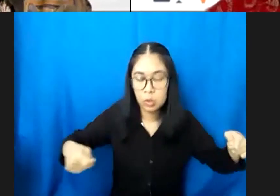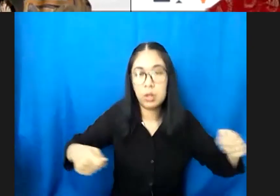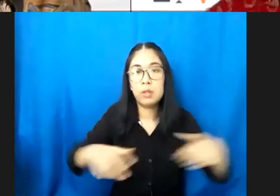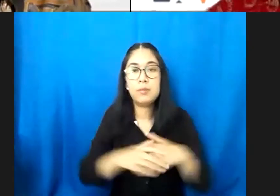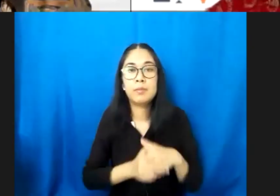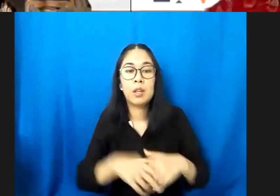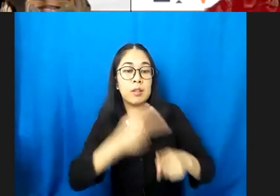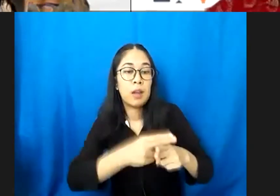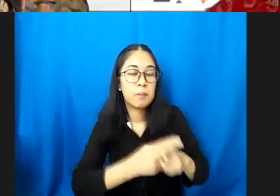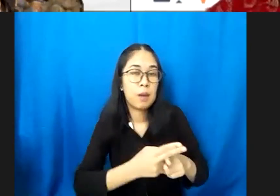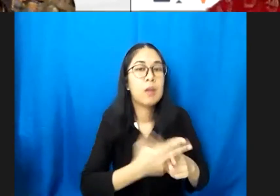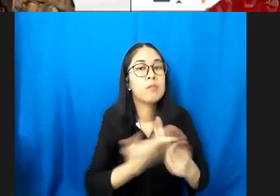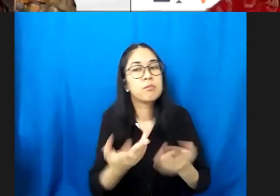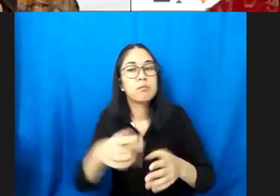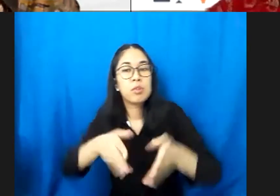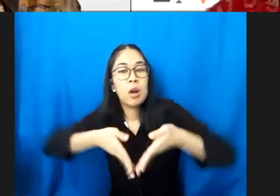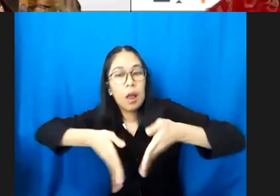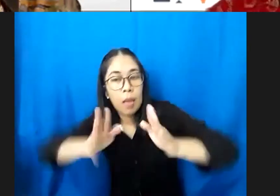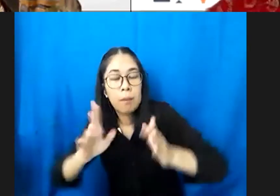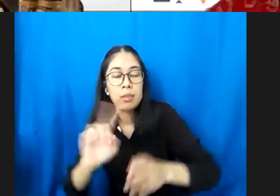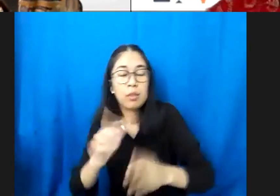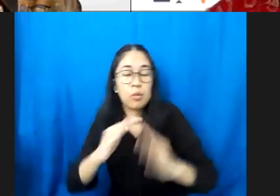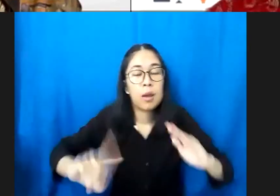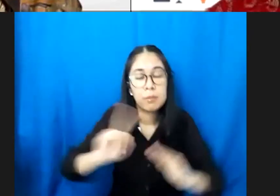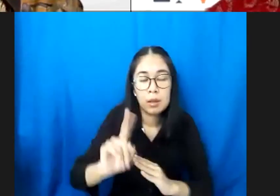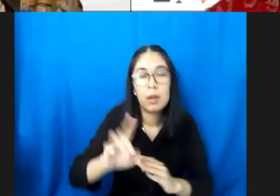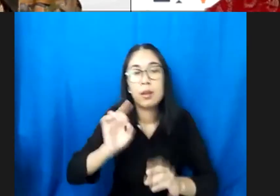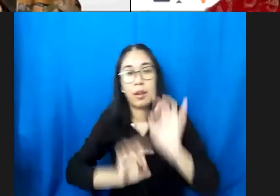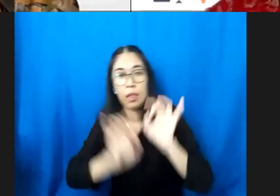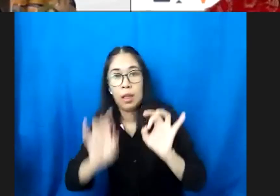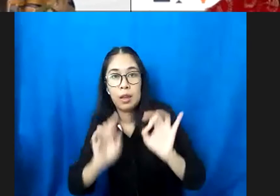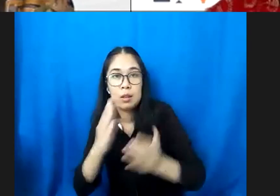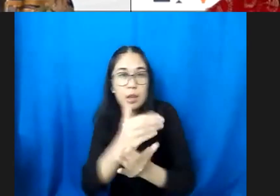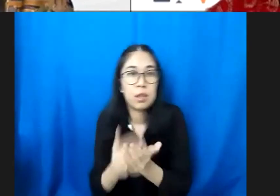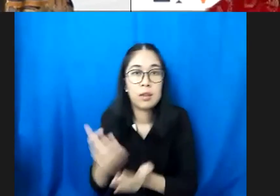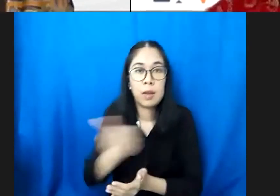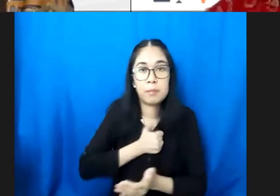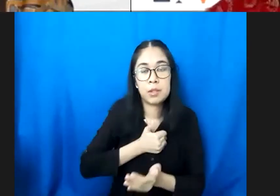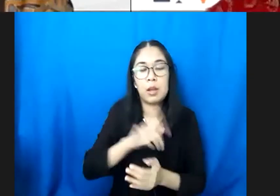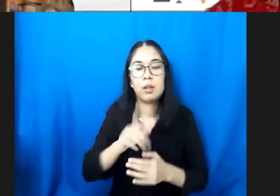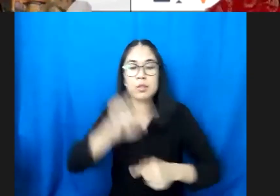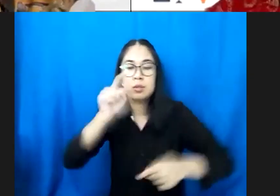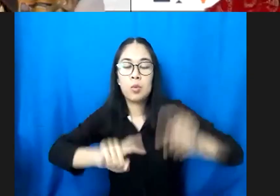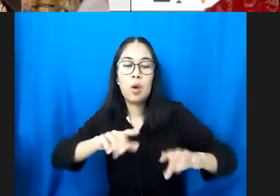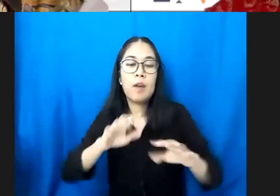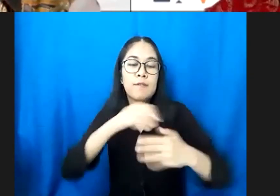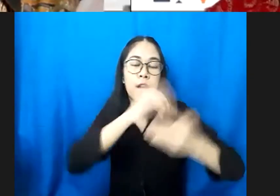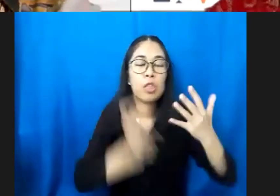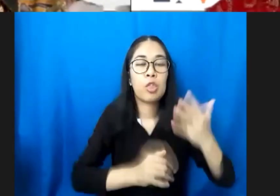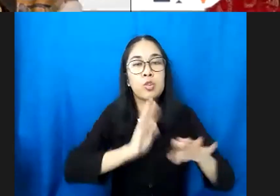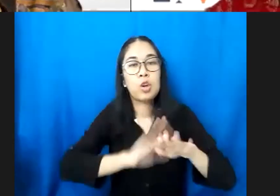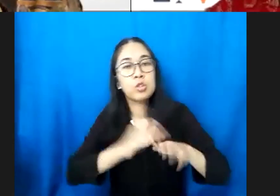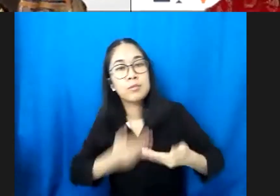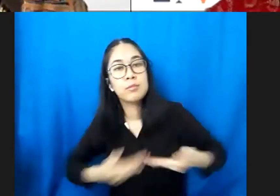address kita dapat datanya dan semua correlates atau faktor-faktor sosial budaya yang mengait dengan